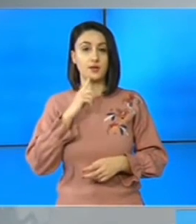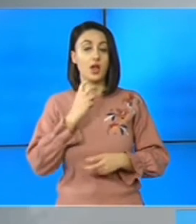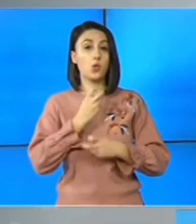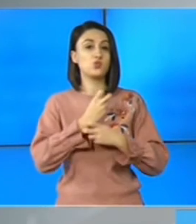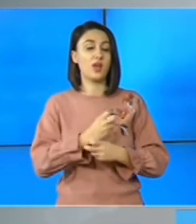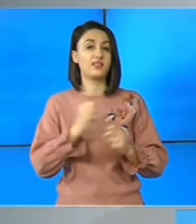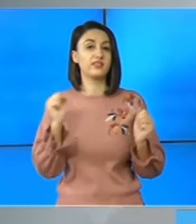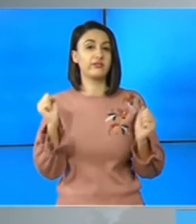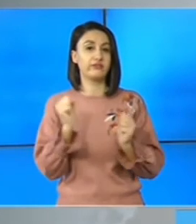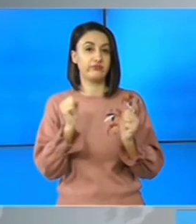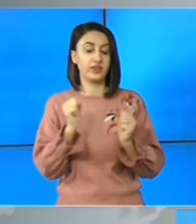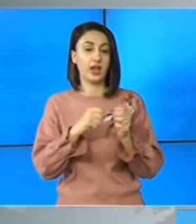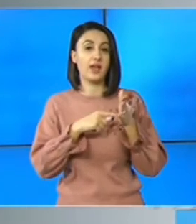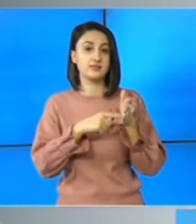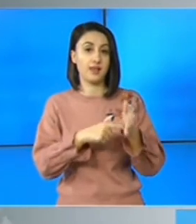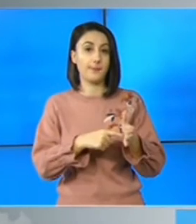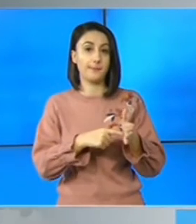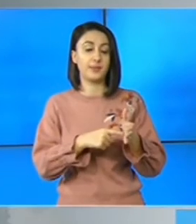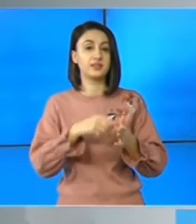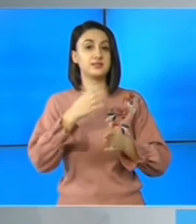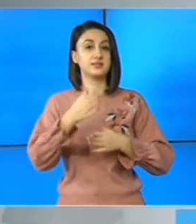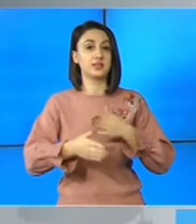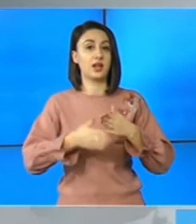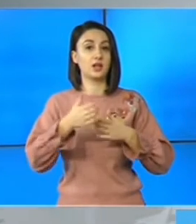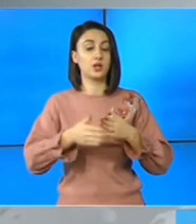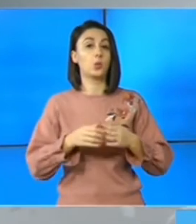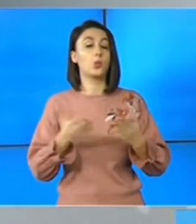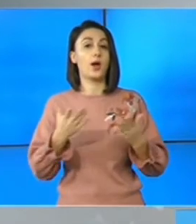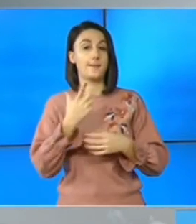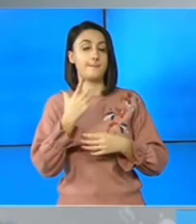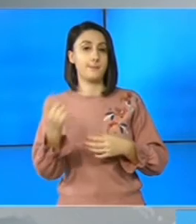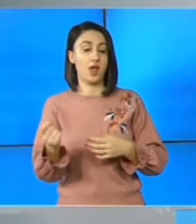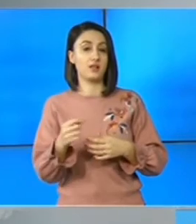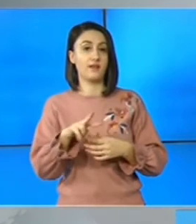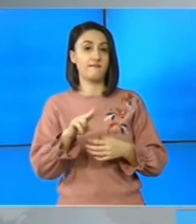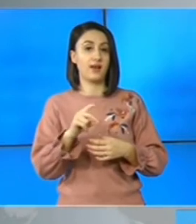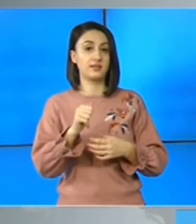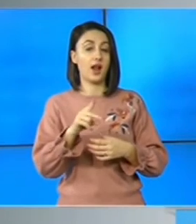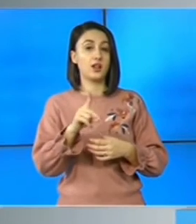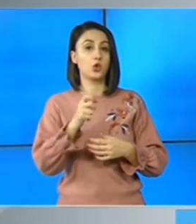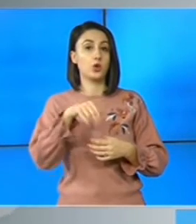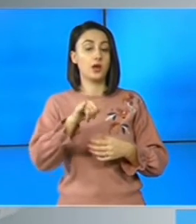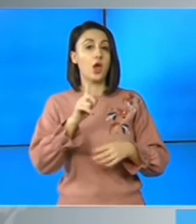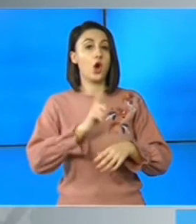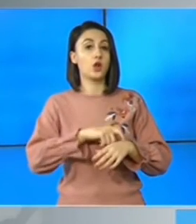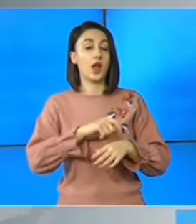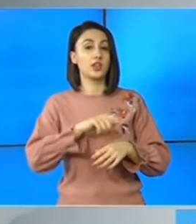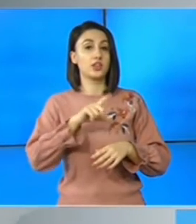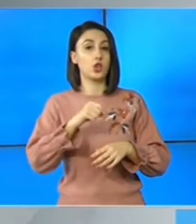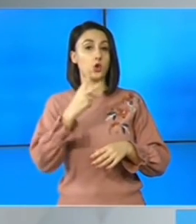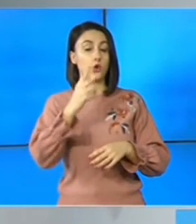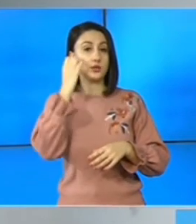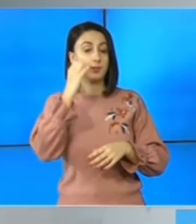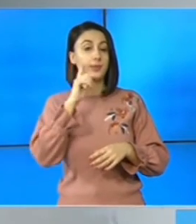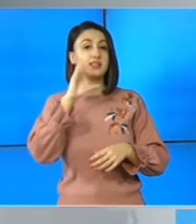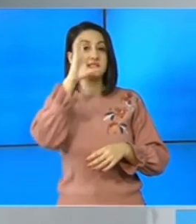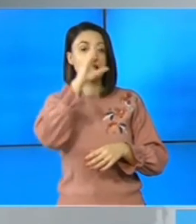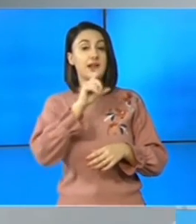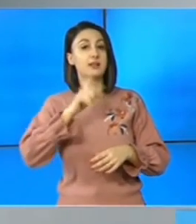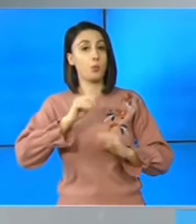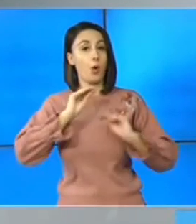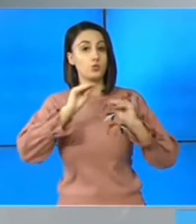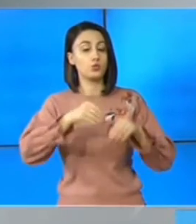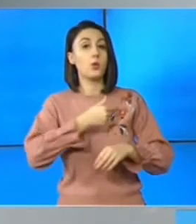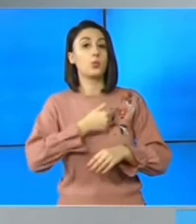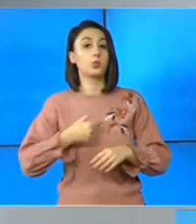în frig. Spre exemplu, un tren care pleca de la Vatra Dornei la ora 22 sâmbătă seara trebuia să ajungă la